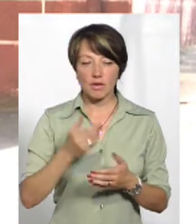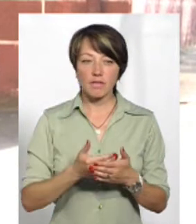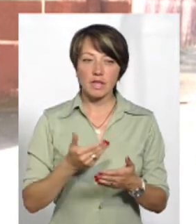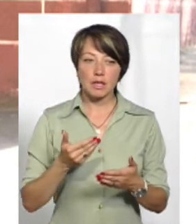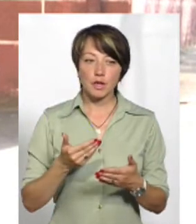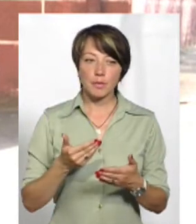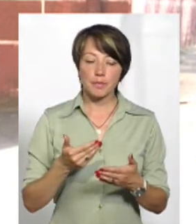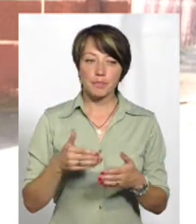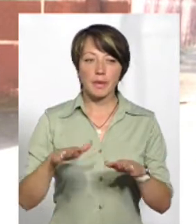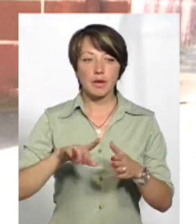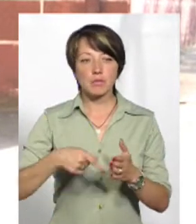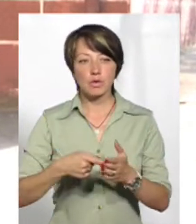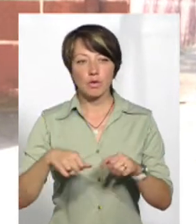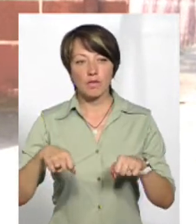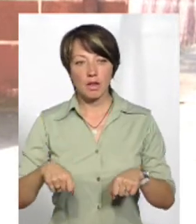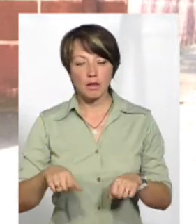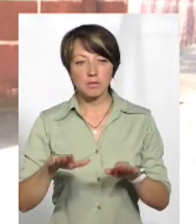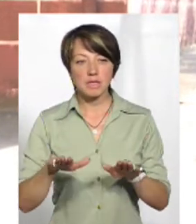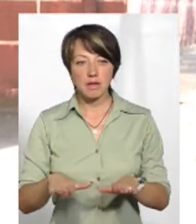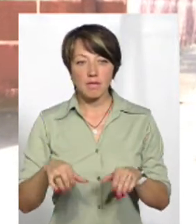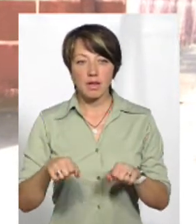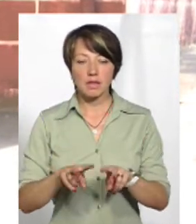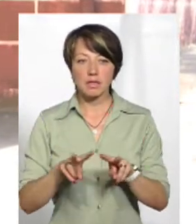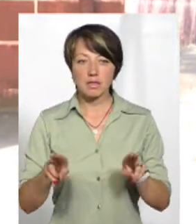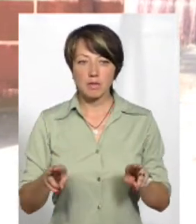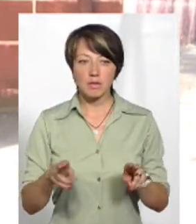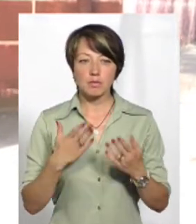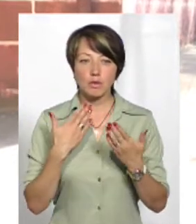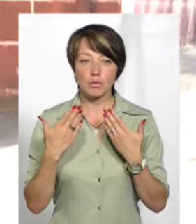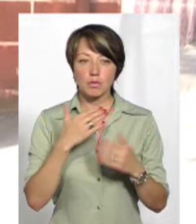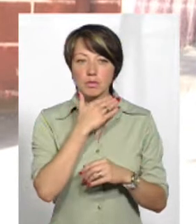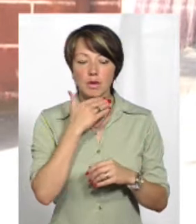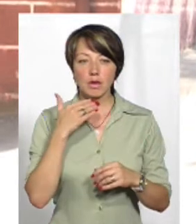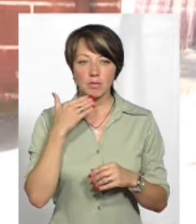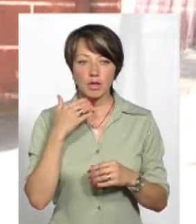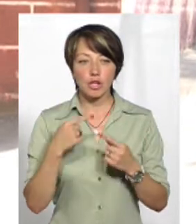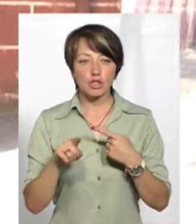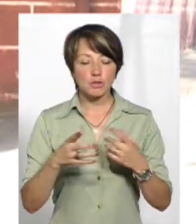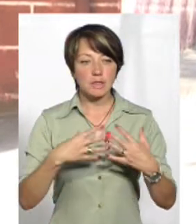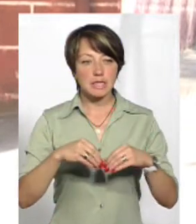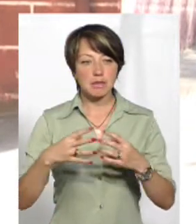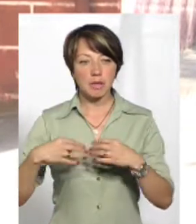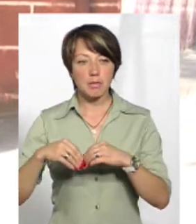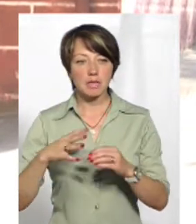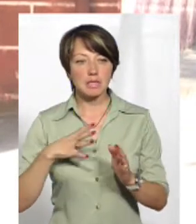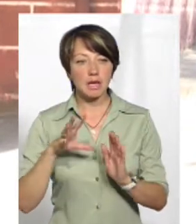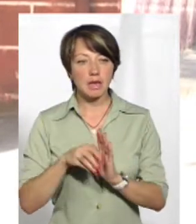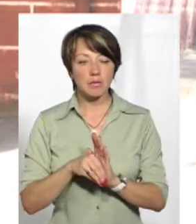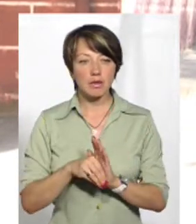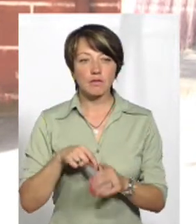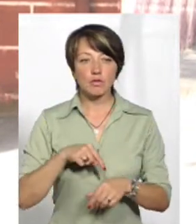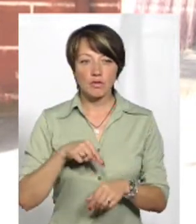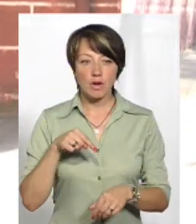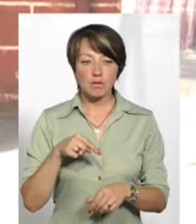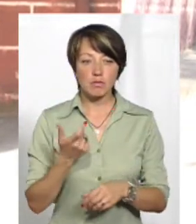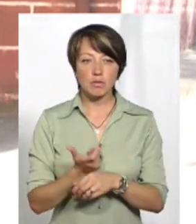міської влади, від місцевих влад, так само, як я спілкуюся з багатьма іншими сім'ями загиблих, то відчувається